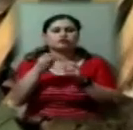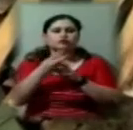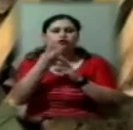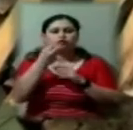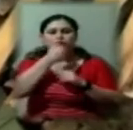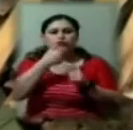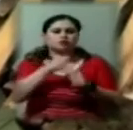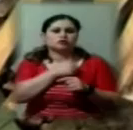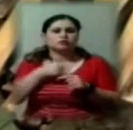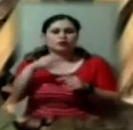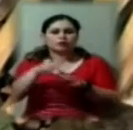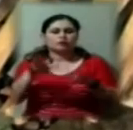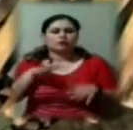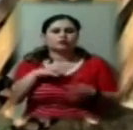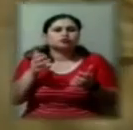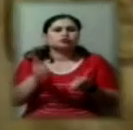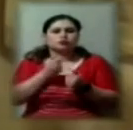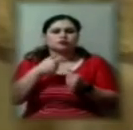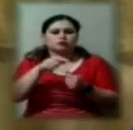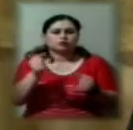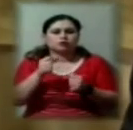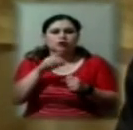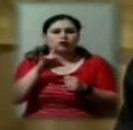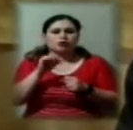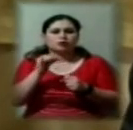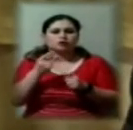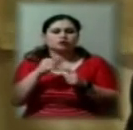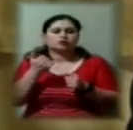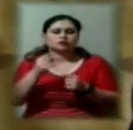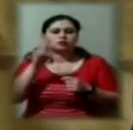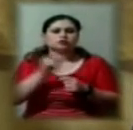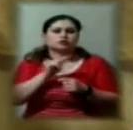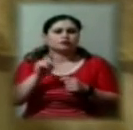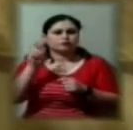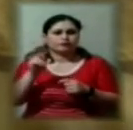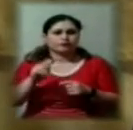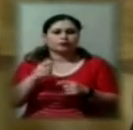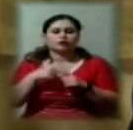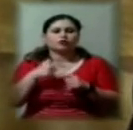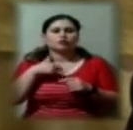наметі рятувався від холоду. Після реабілітації служить у церкві. Ось це наша пічка.